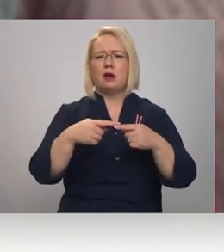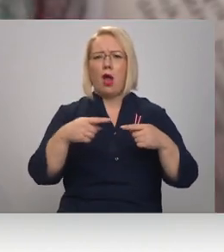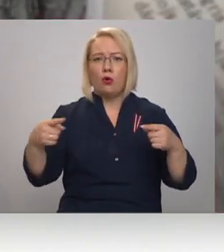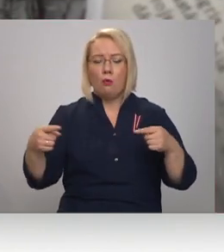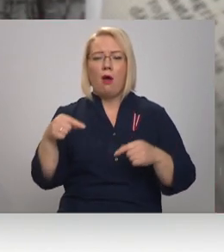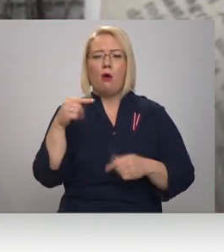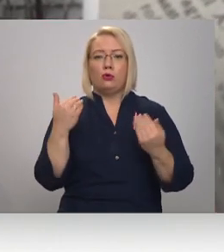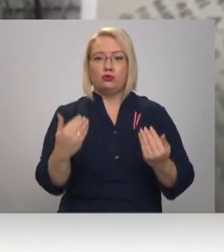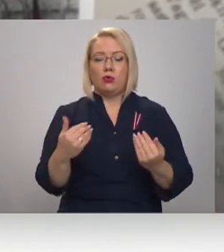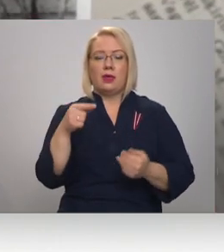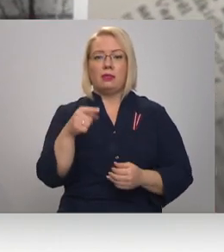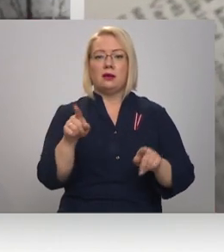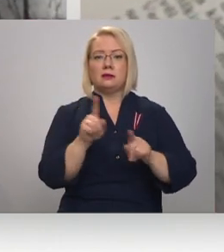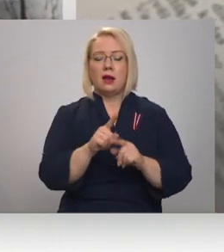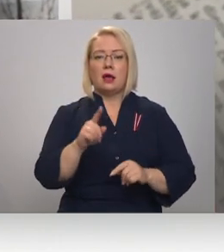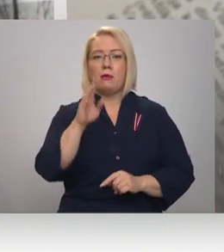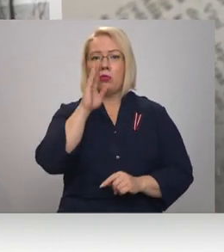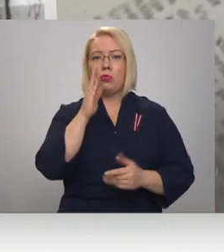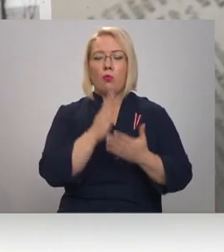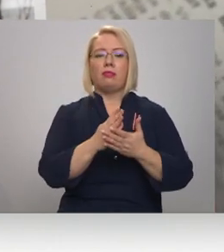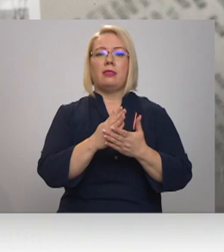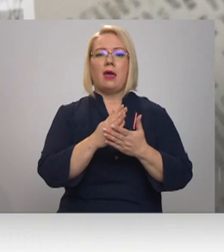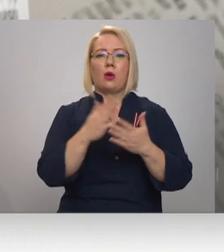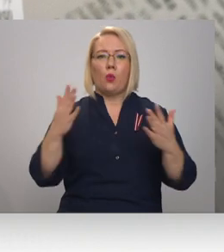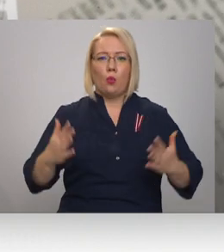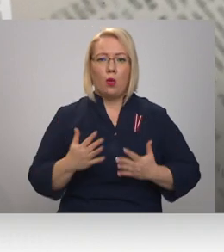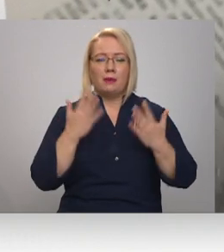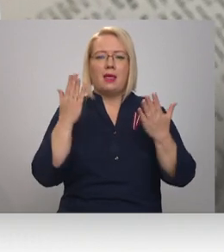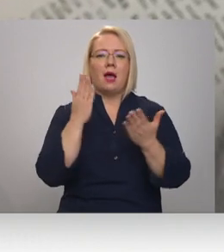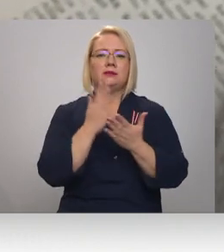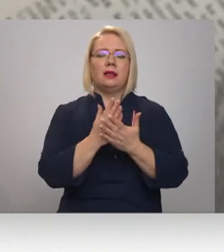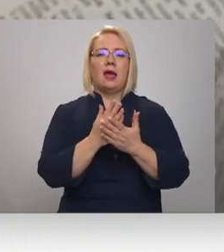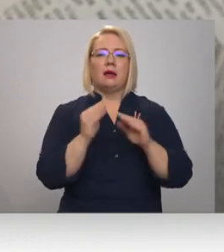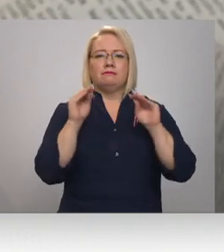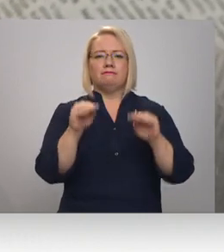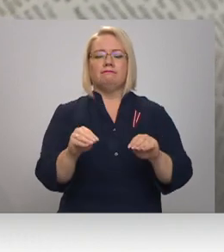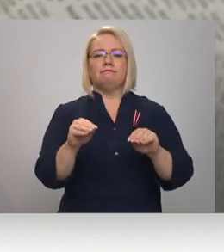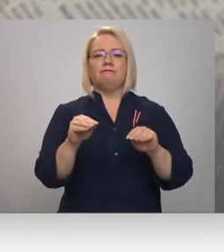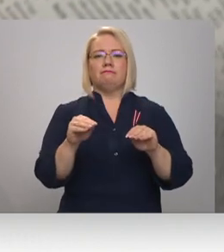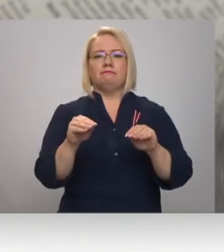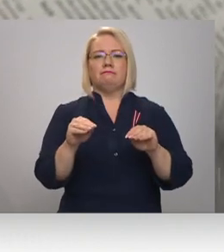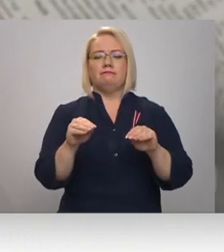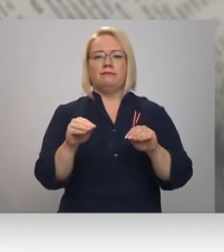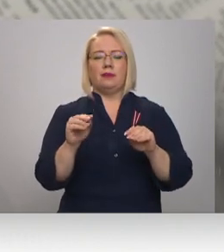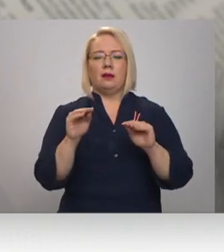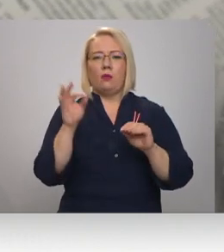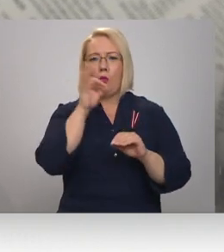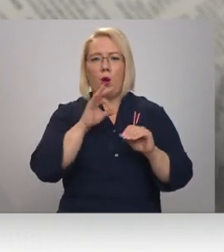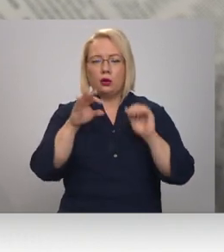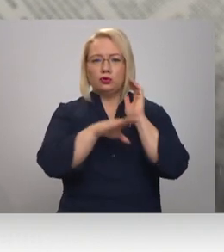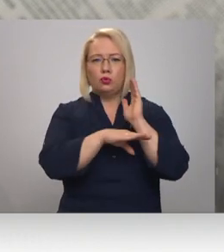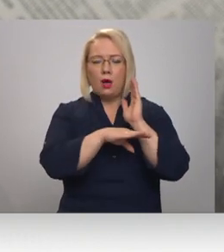mums arī notiek kulminācija. Mēs iestādīsim ozolu centrālajā